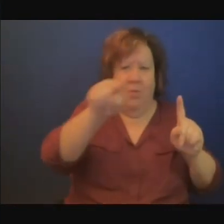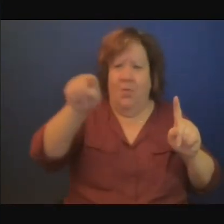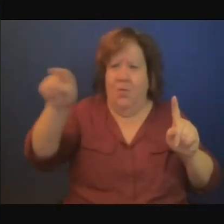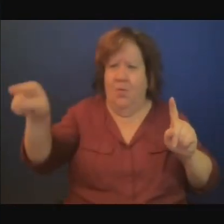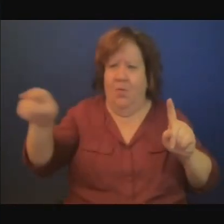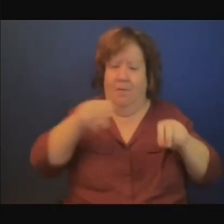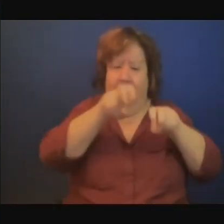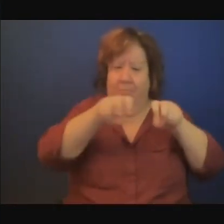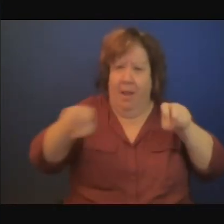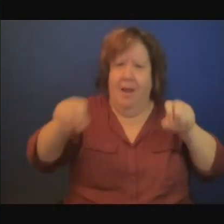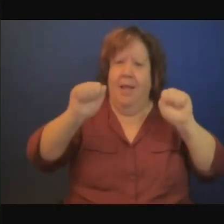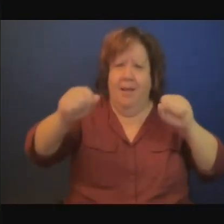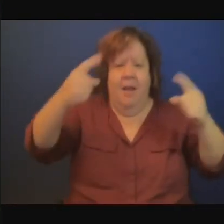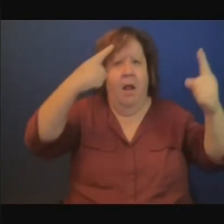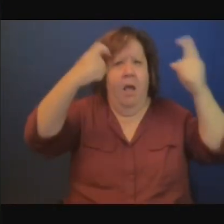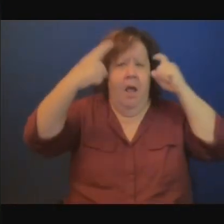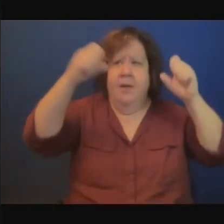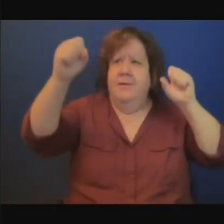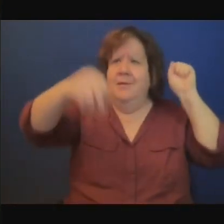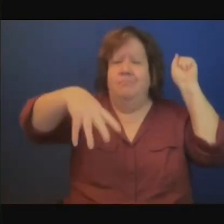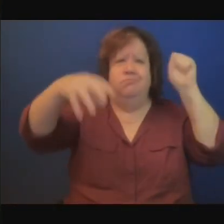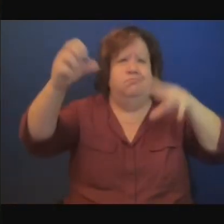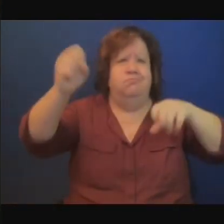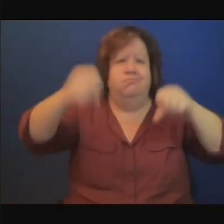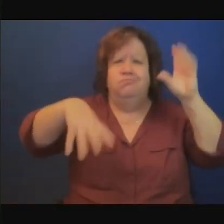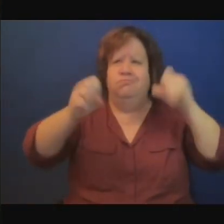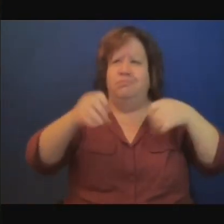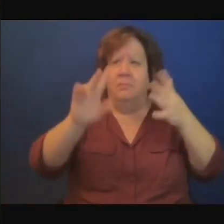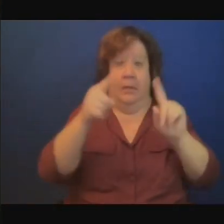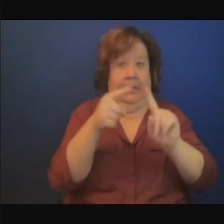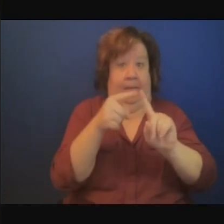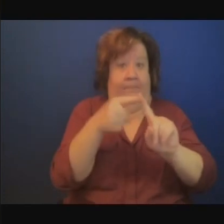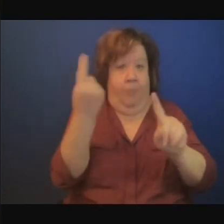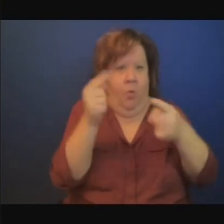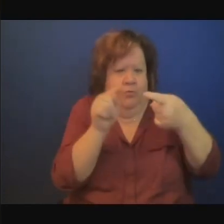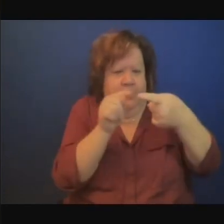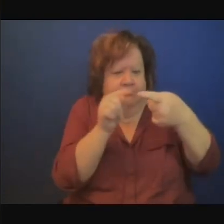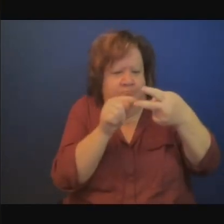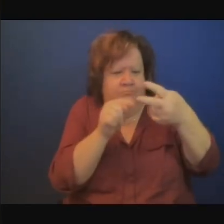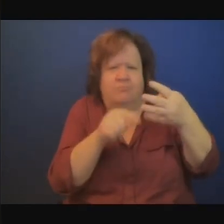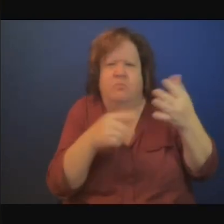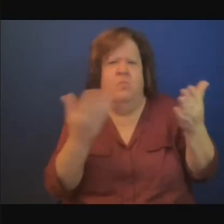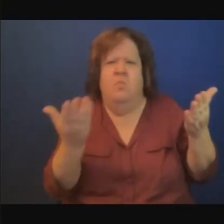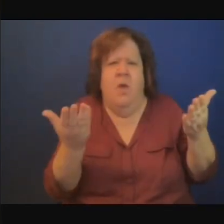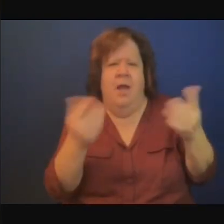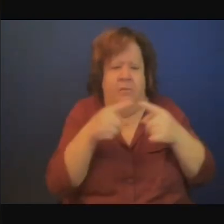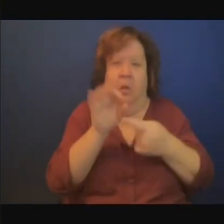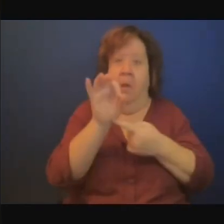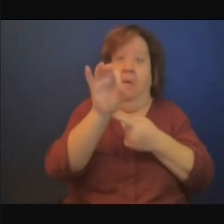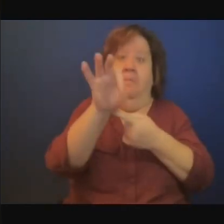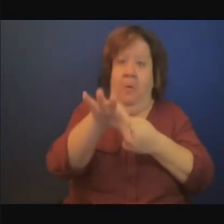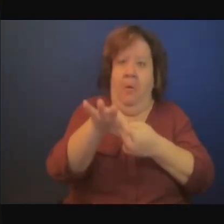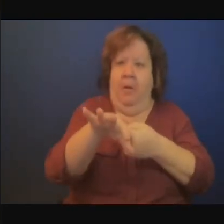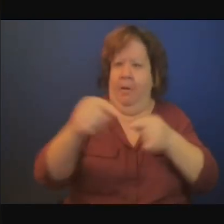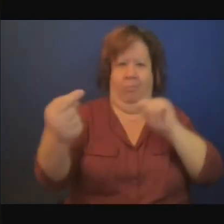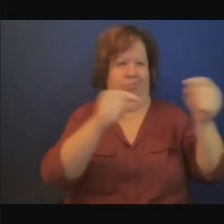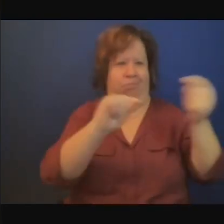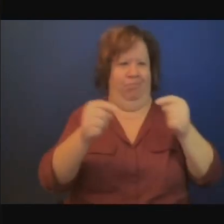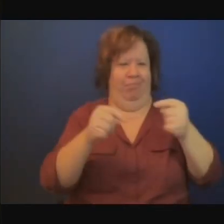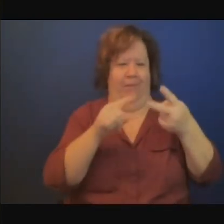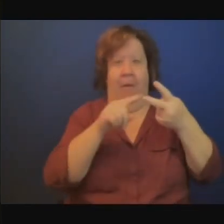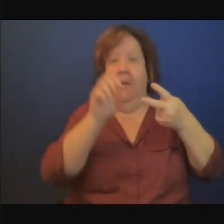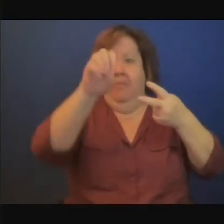moteurs et ensuite les collègues pourront prendre la parole. Très bien. donc, je vais poser un peu la toile de fond et